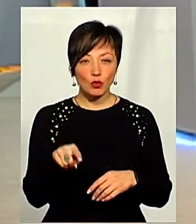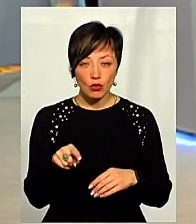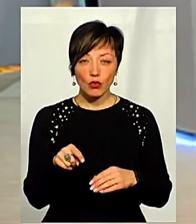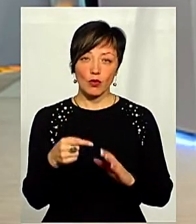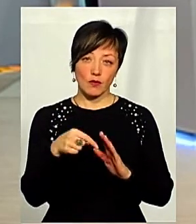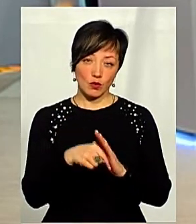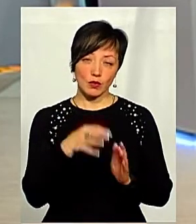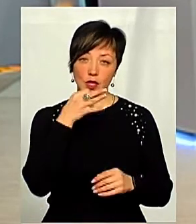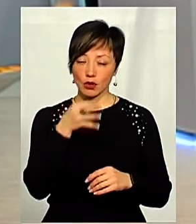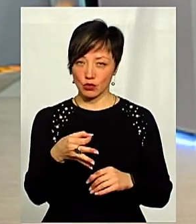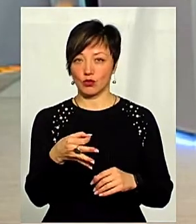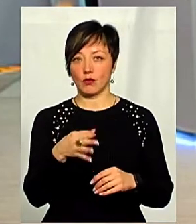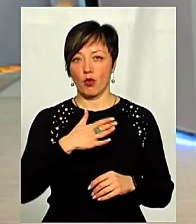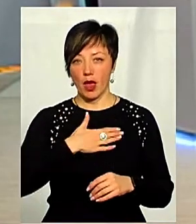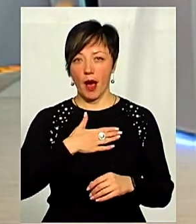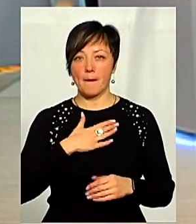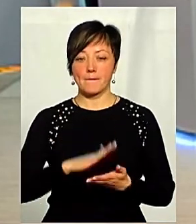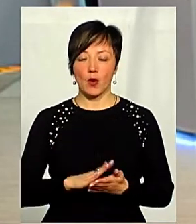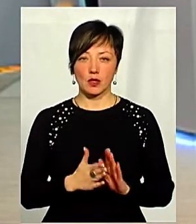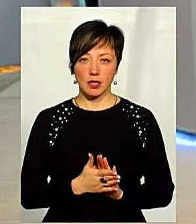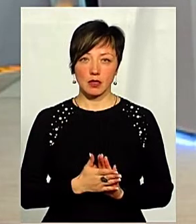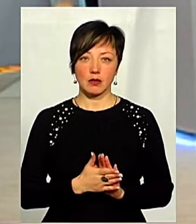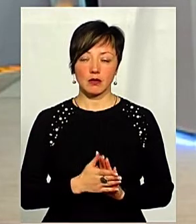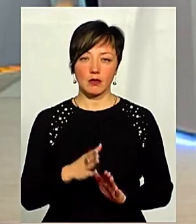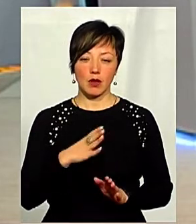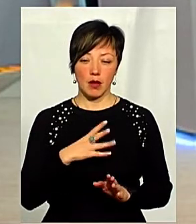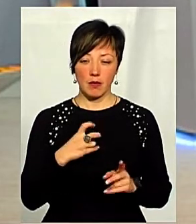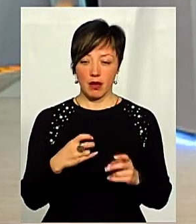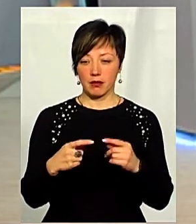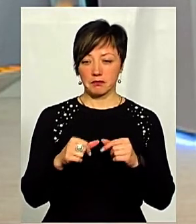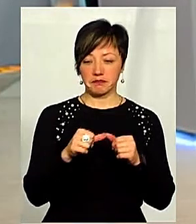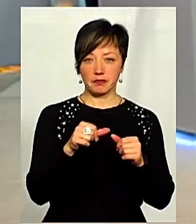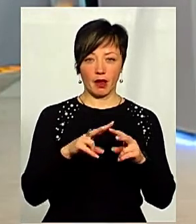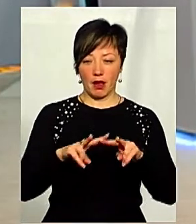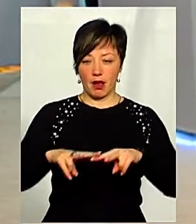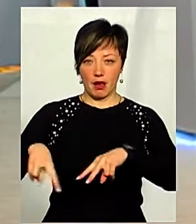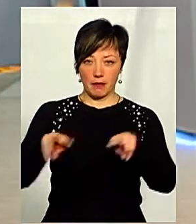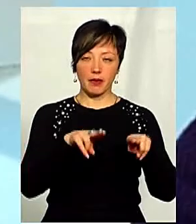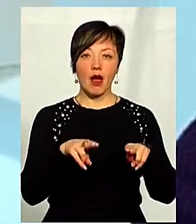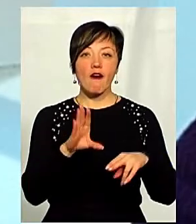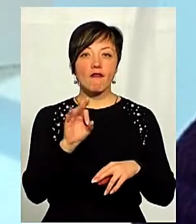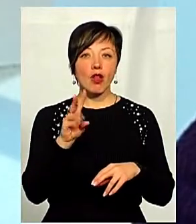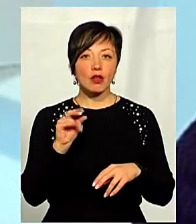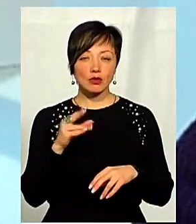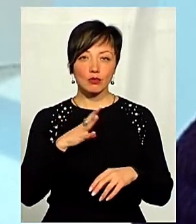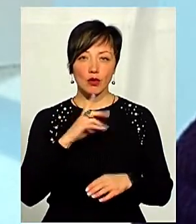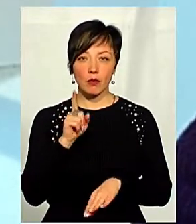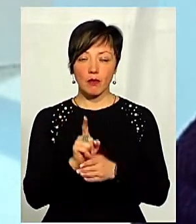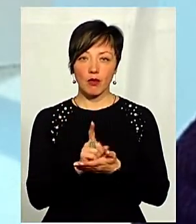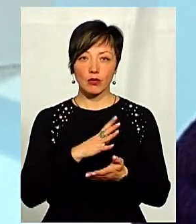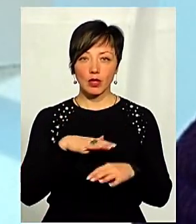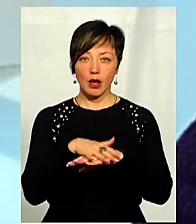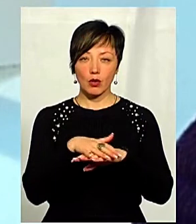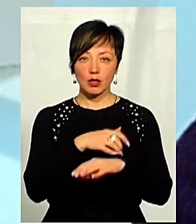контексті я можу сказати, що моя позиція була, що я був рівновіддалений. А щодо безпосередньо представлень на Волочевську, там ще мав бути і